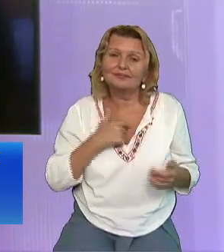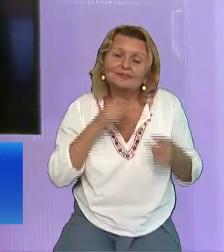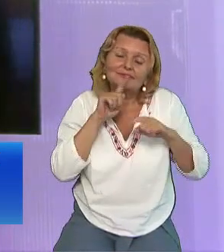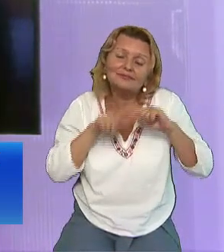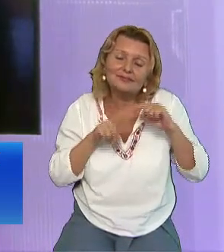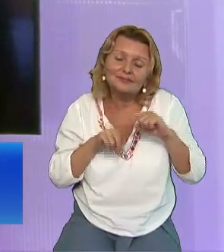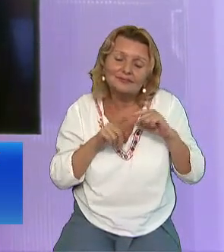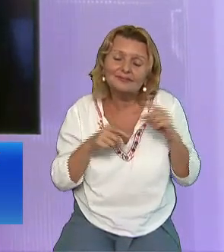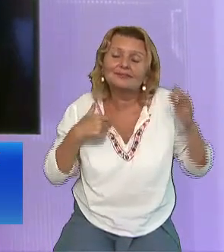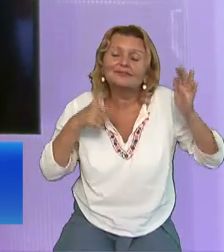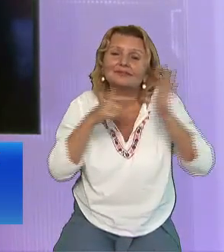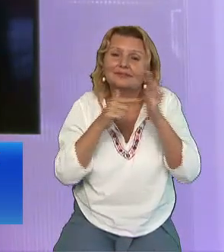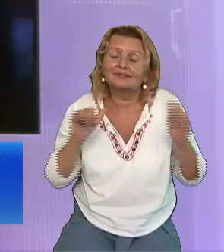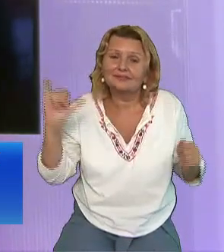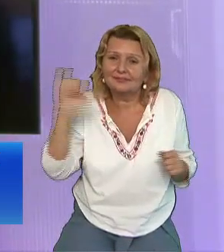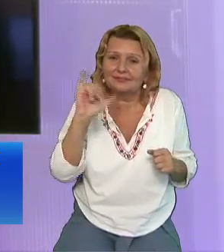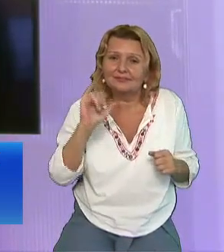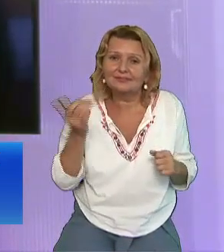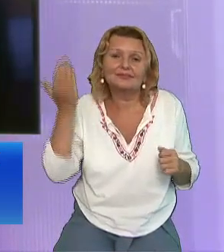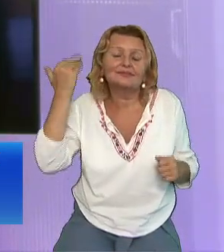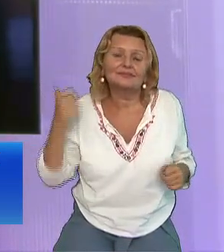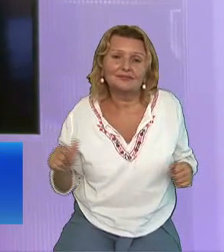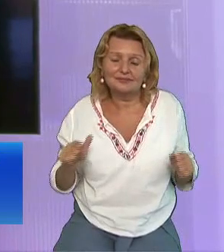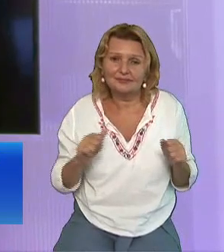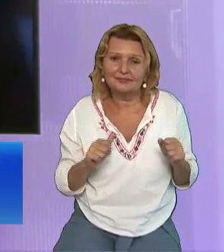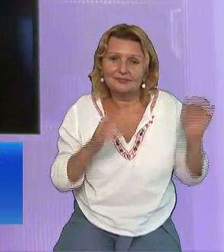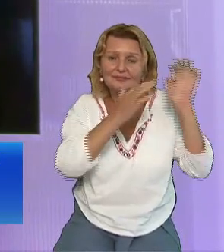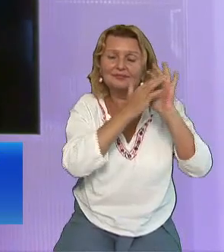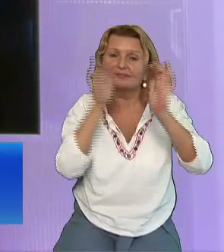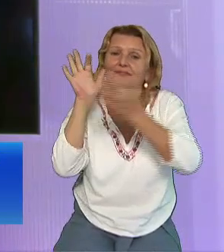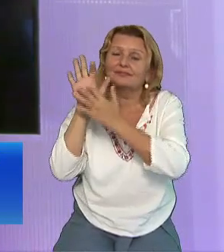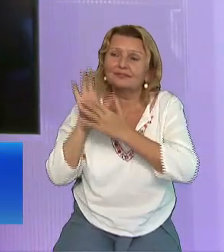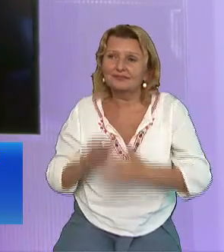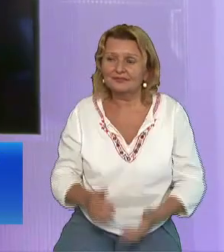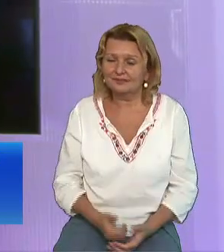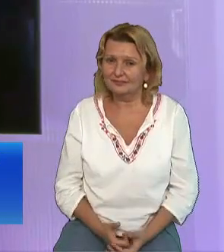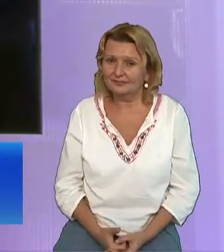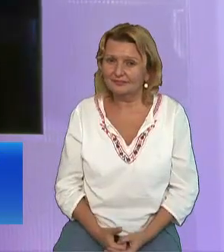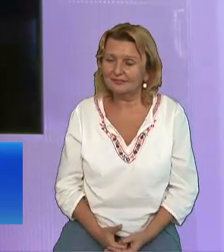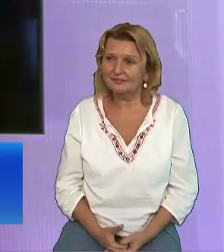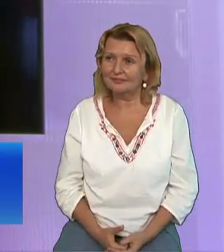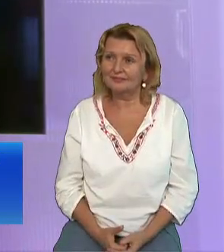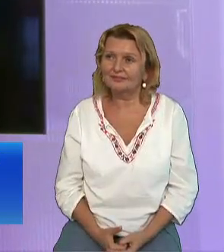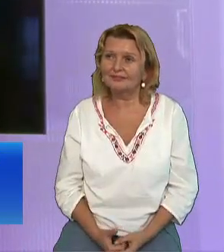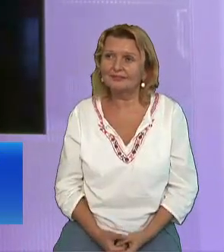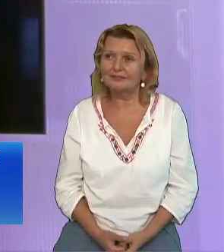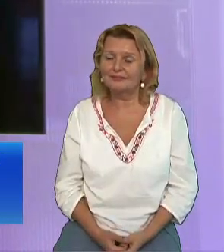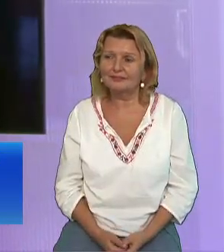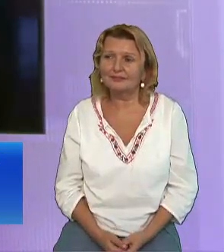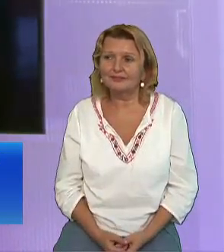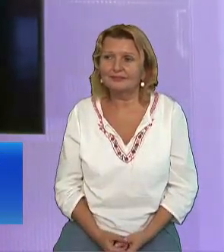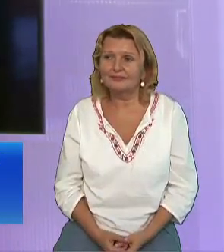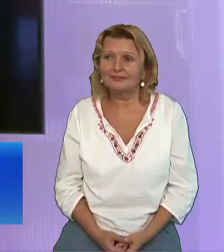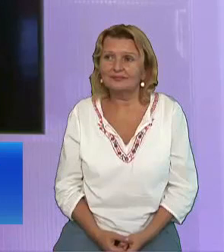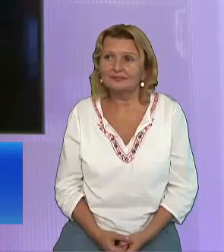despre cine a fost Iisus Despre faptul că el n-a fost doar un personaj istoric N-a fost doar un guru care era Amețit că nu știa el care este